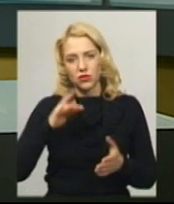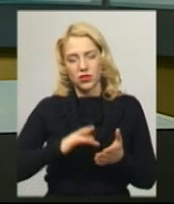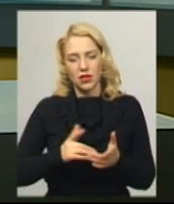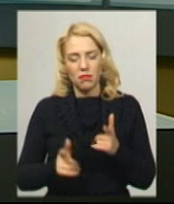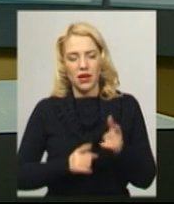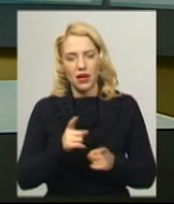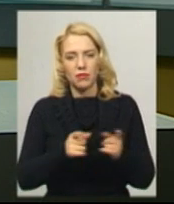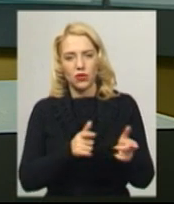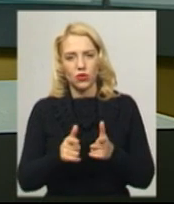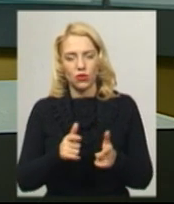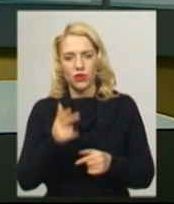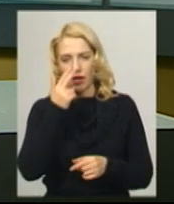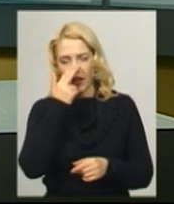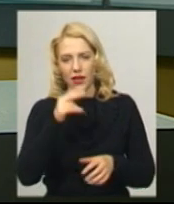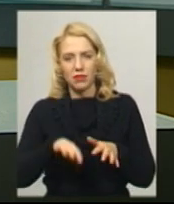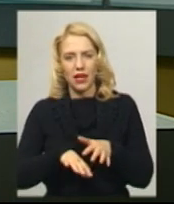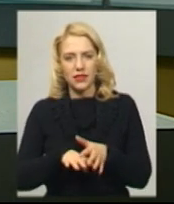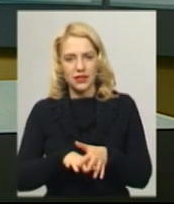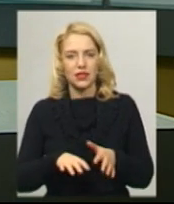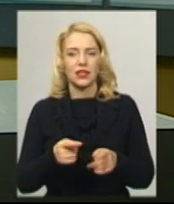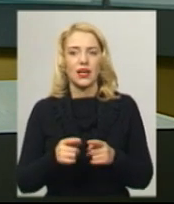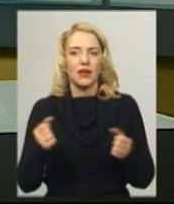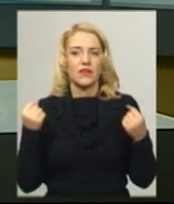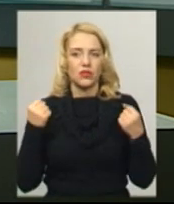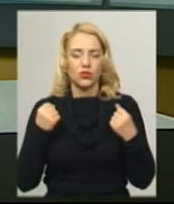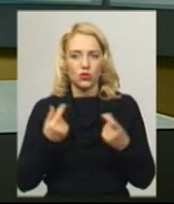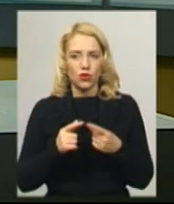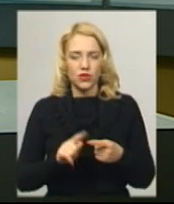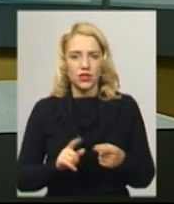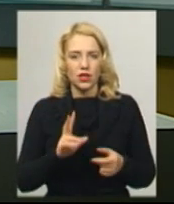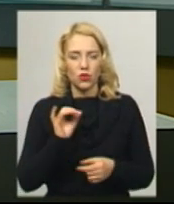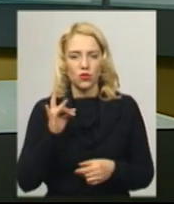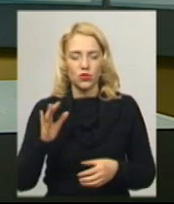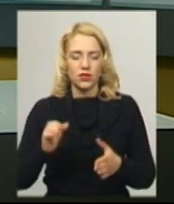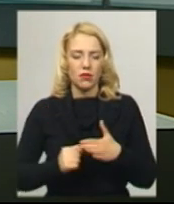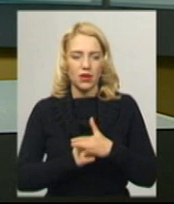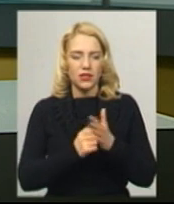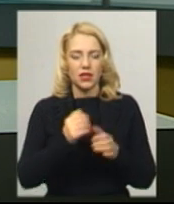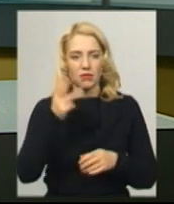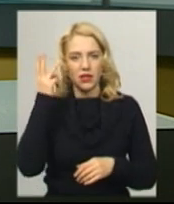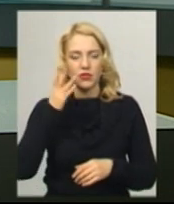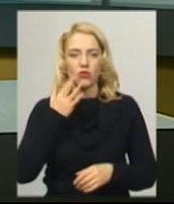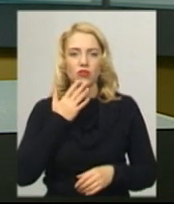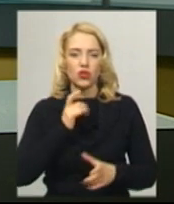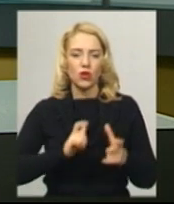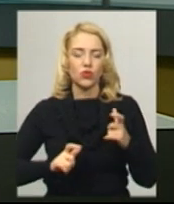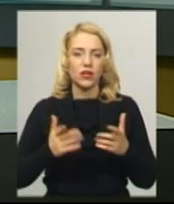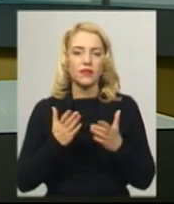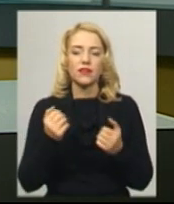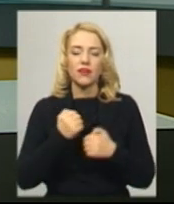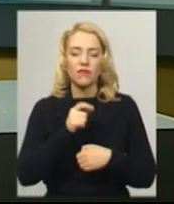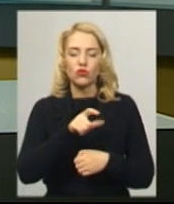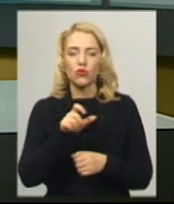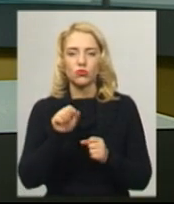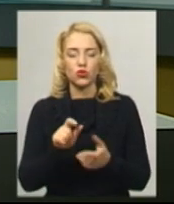та адаптації військовослужбовців Михайло Войнаренко. Курс проходить на базі Хмельницького національного університету. Які саме військові